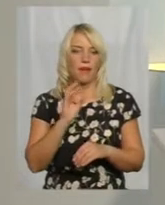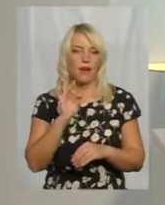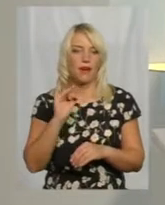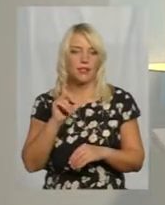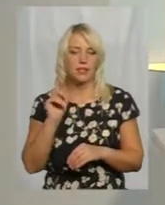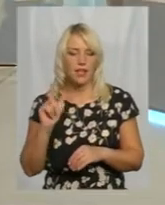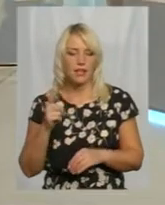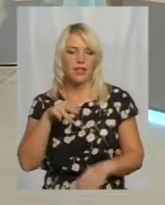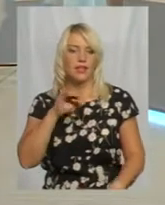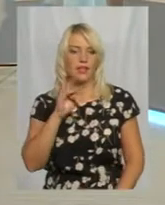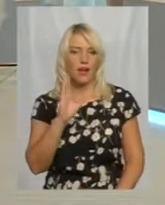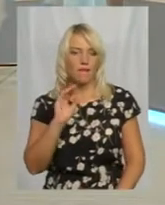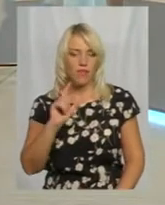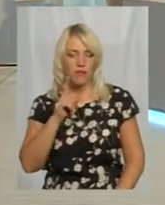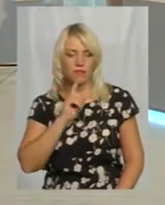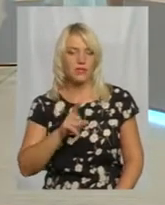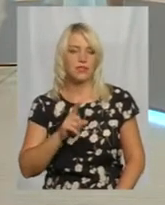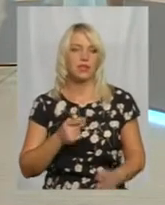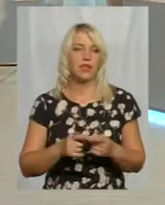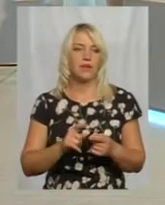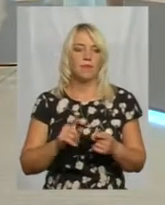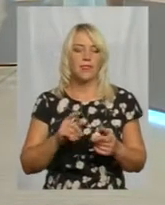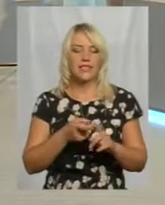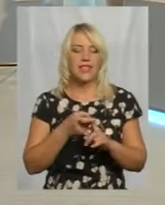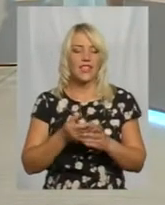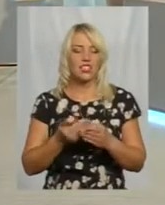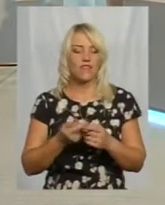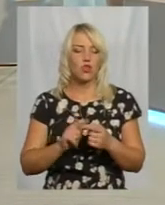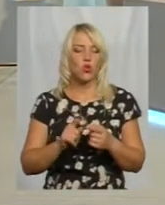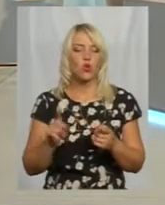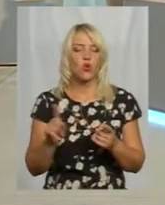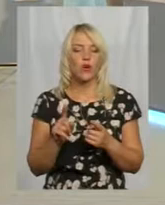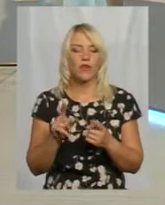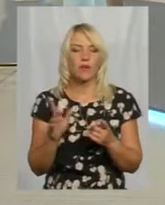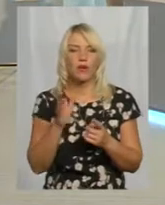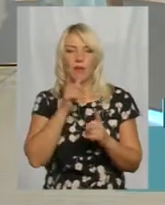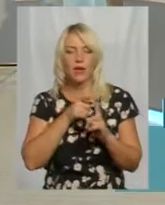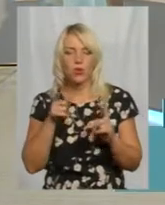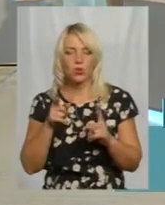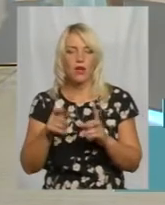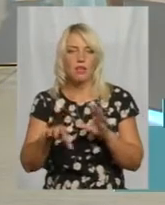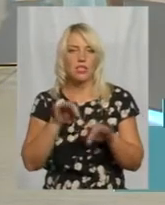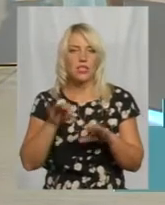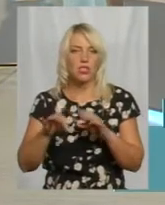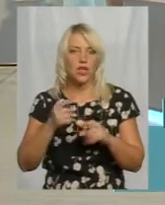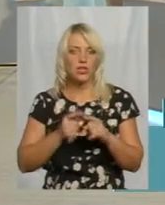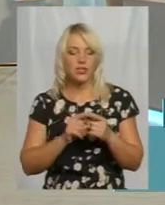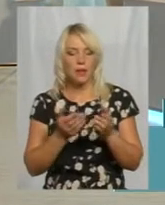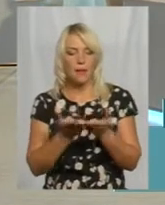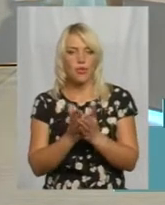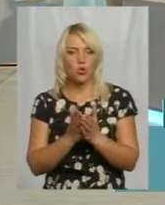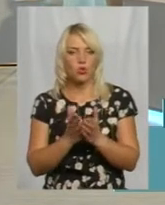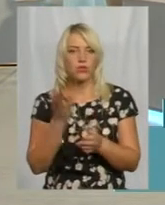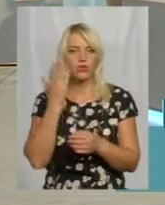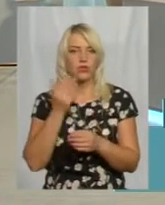квітень, травень, місяць, в залежності від того, який клас, який період визначалися підручники, де вони виставлялися електронні